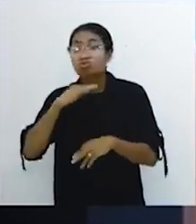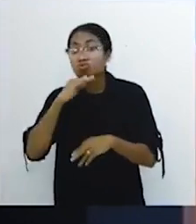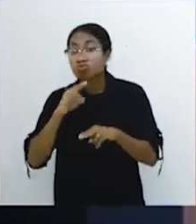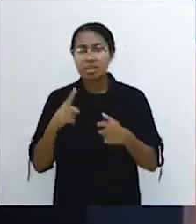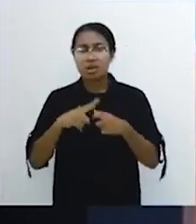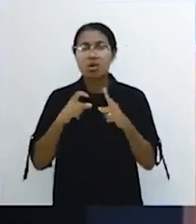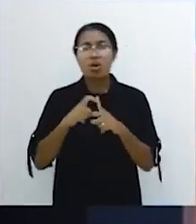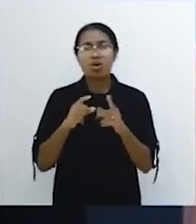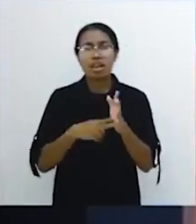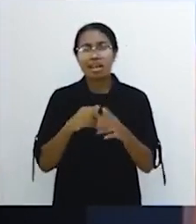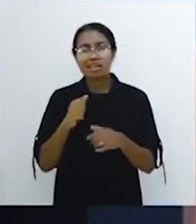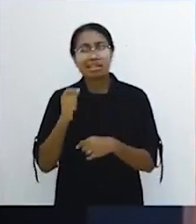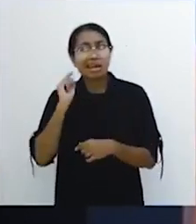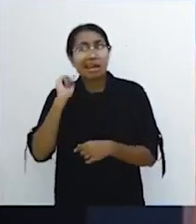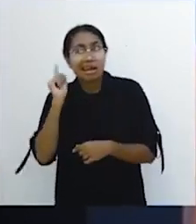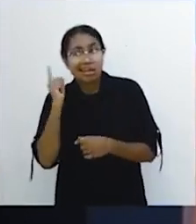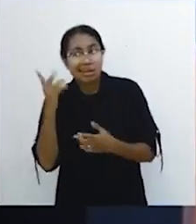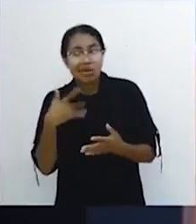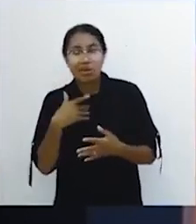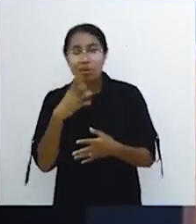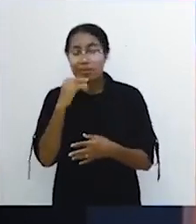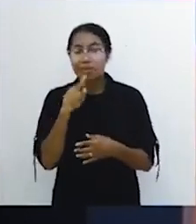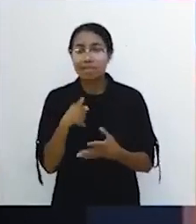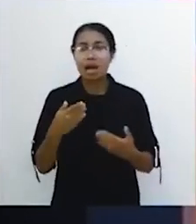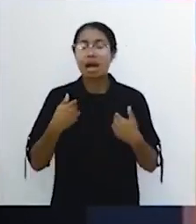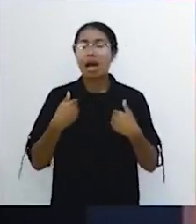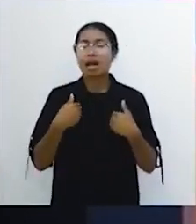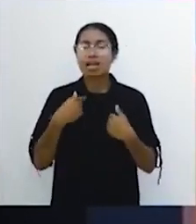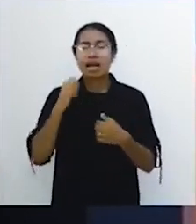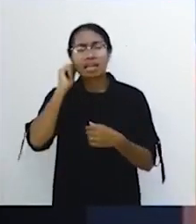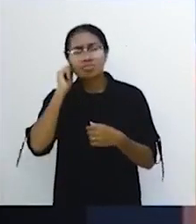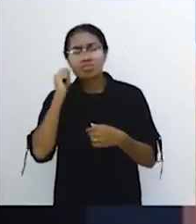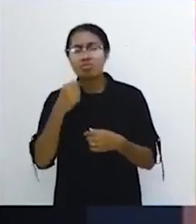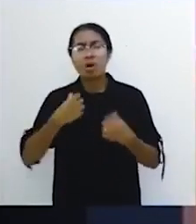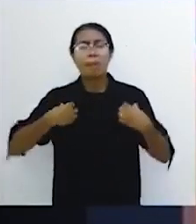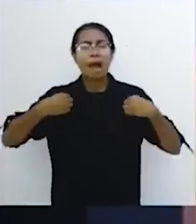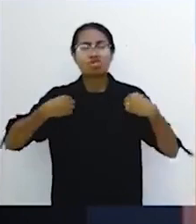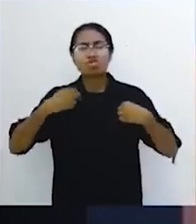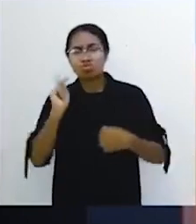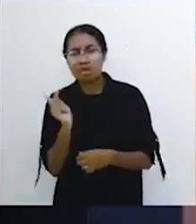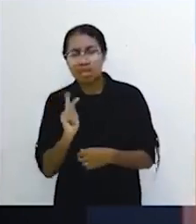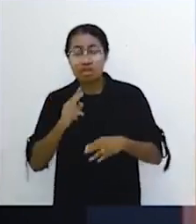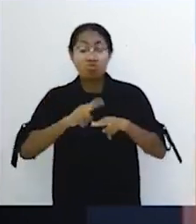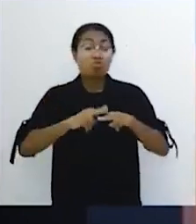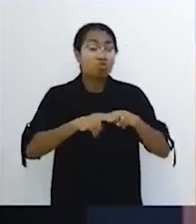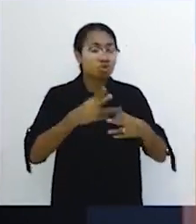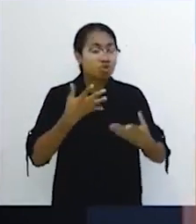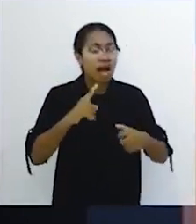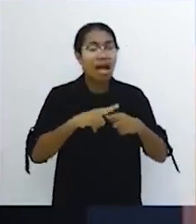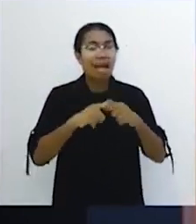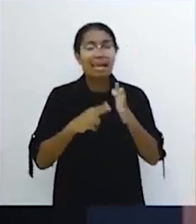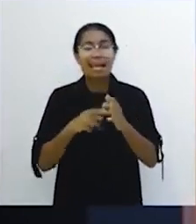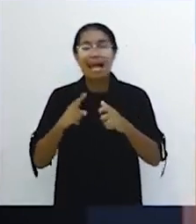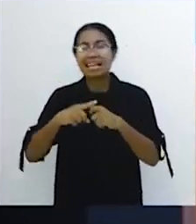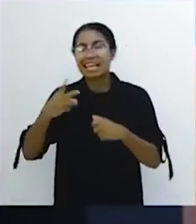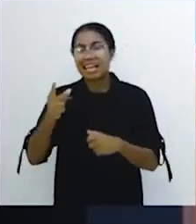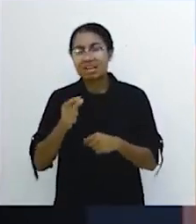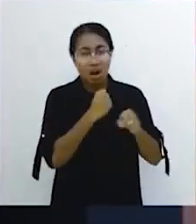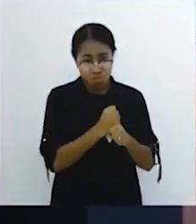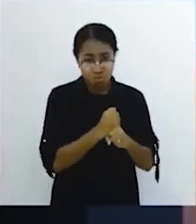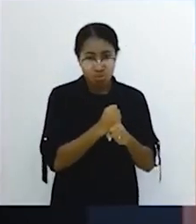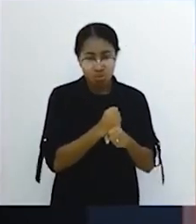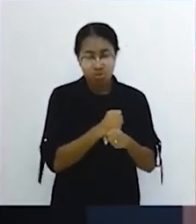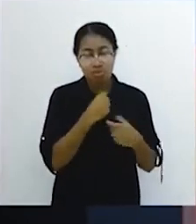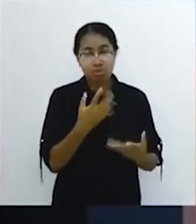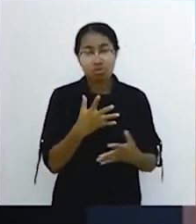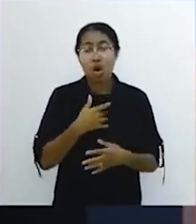Tapi mereka sudah pakai radio konek ke pembicaranya. Ada seorang ibu baju kuning duduk di pojok sana. Sudah kanker. Sudah paru-paru tujuh tahun.